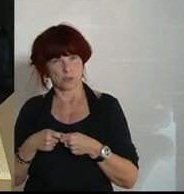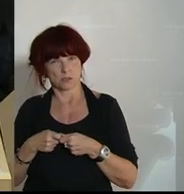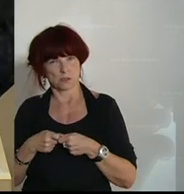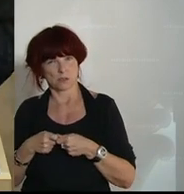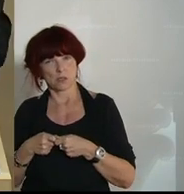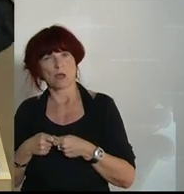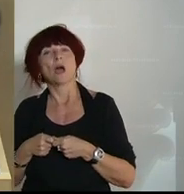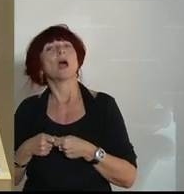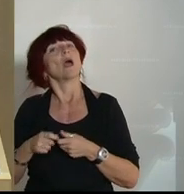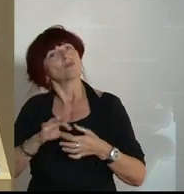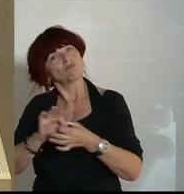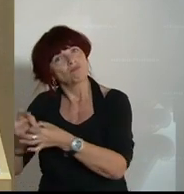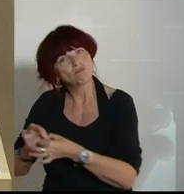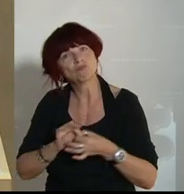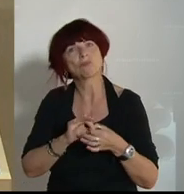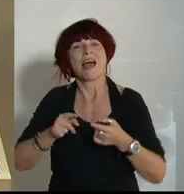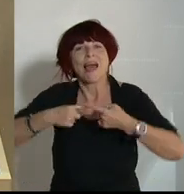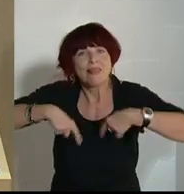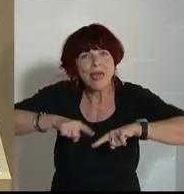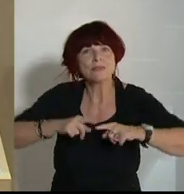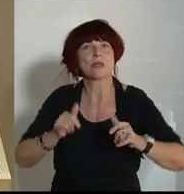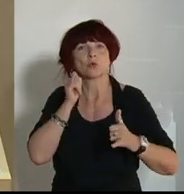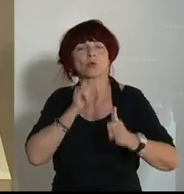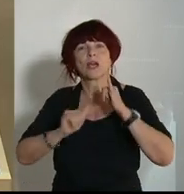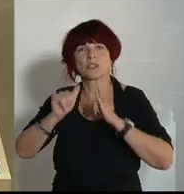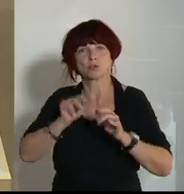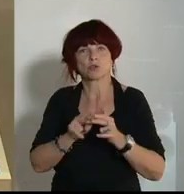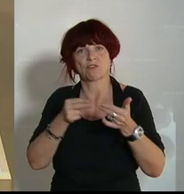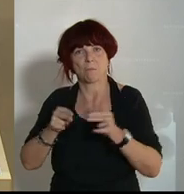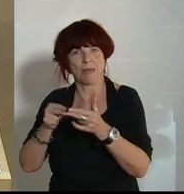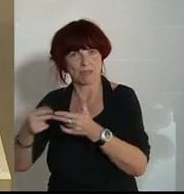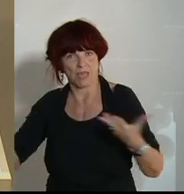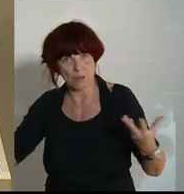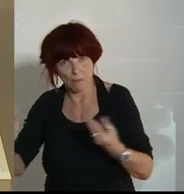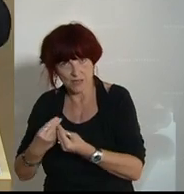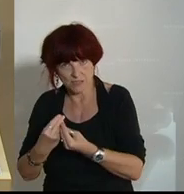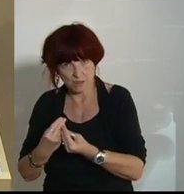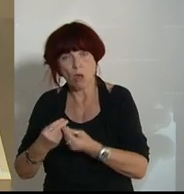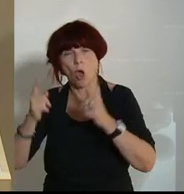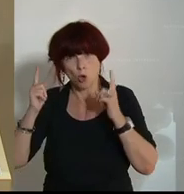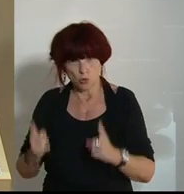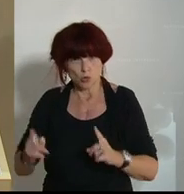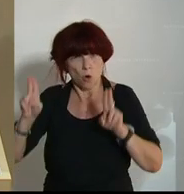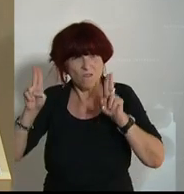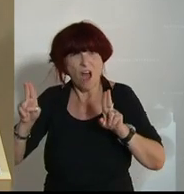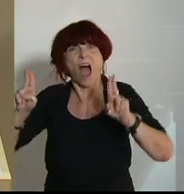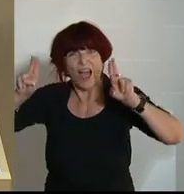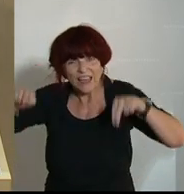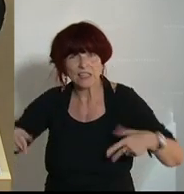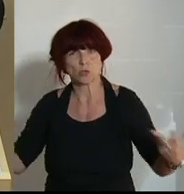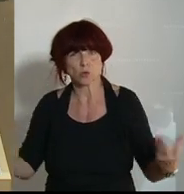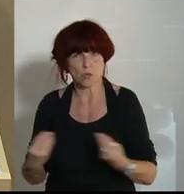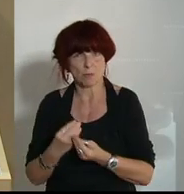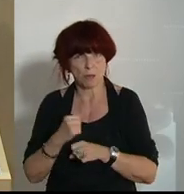Ländertourismusverbänden, würde ich mir erwarten, um die Kraft richtig auf die Straße zu bringen, um die PS richtig auf die Straße zu bringen,